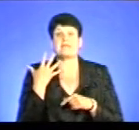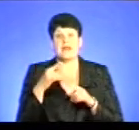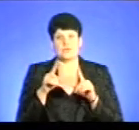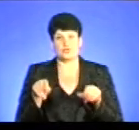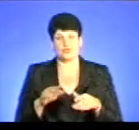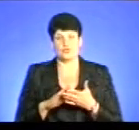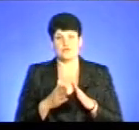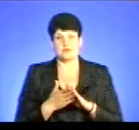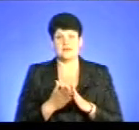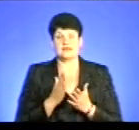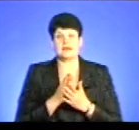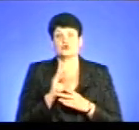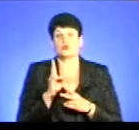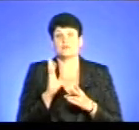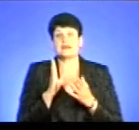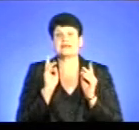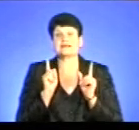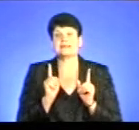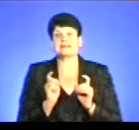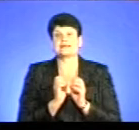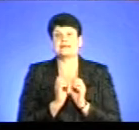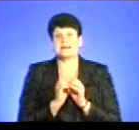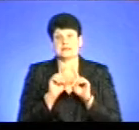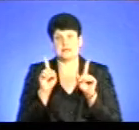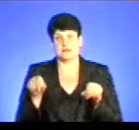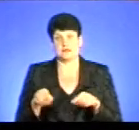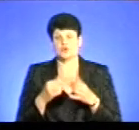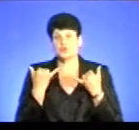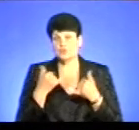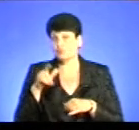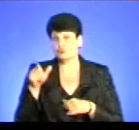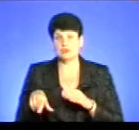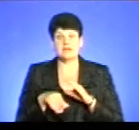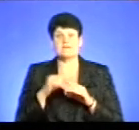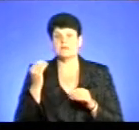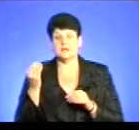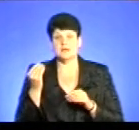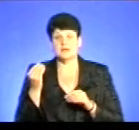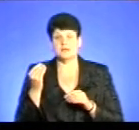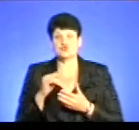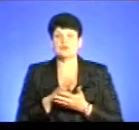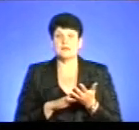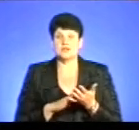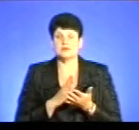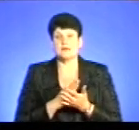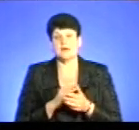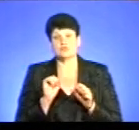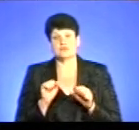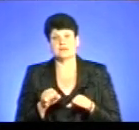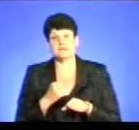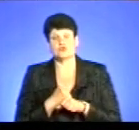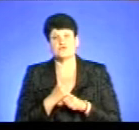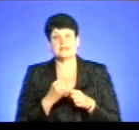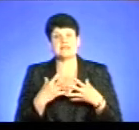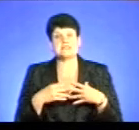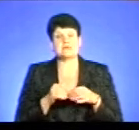лікарі, які підписали 10 декларацій. Тобто, сьогодні пацієнт вибирає, чи має можливість працювати сімейний